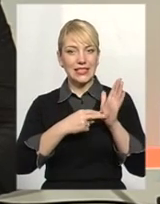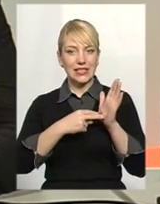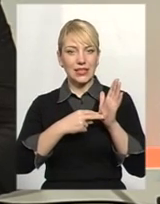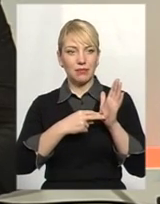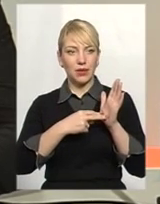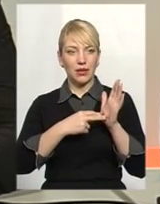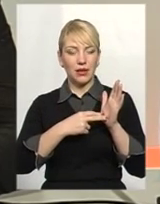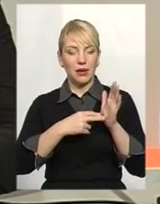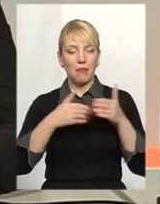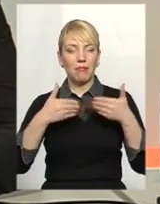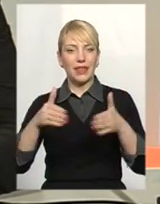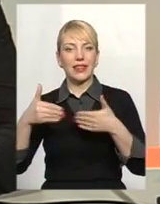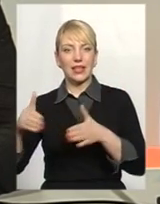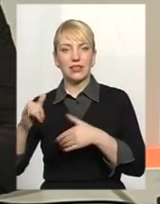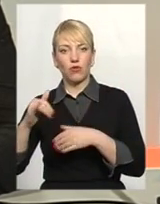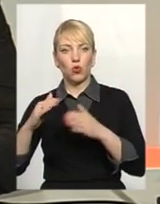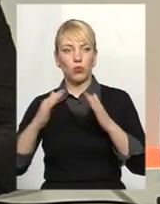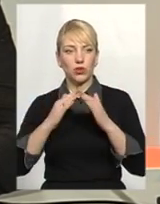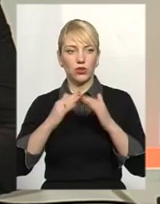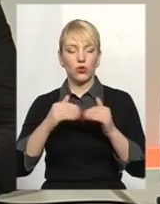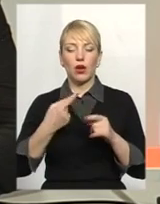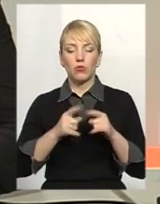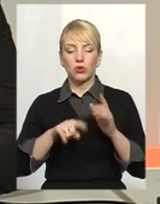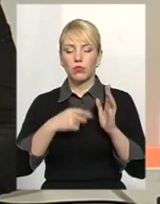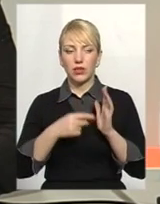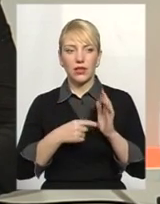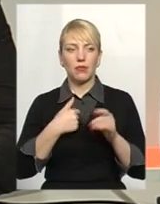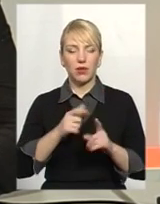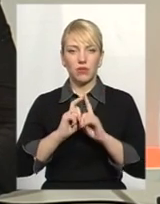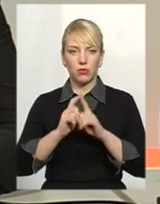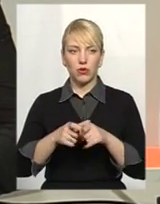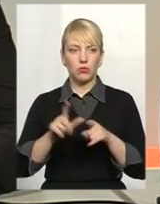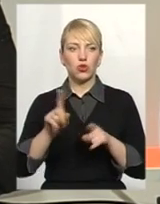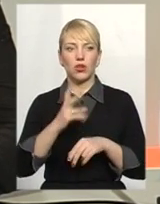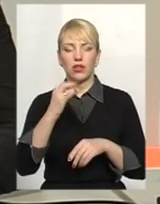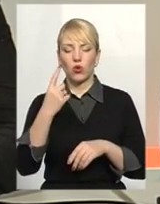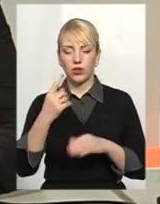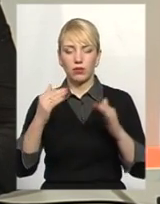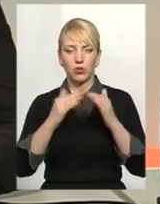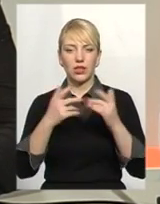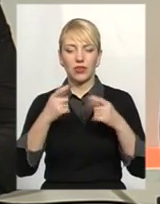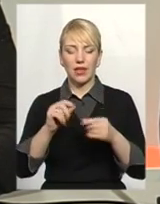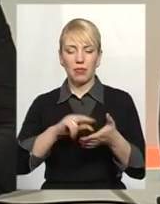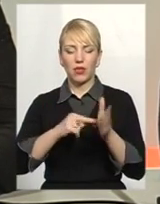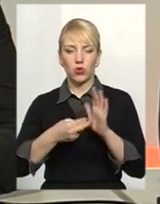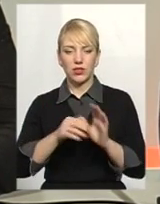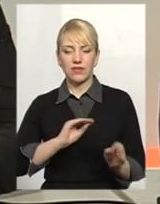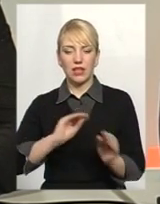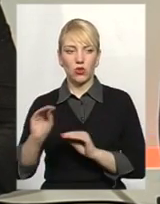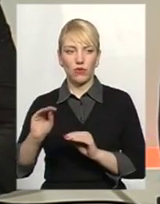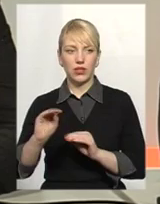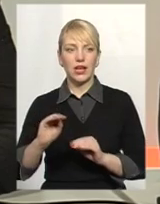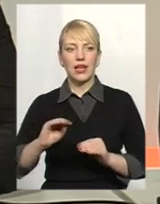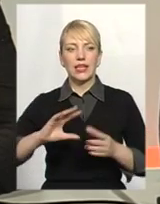По даному запитанню, даємо відповідь таку, що ні один лічильник загальнобудинковий, ні один будинок, де планується встановлення